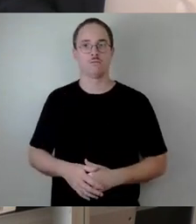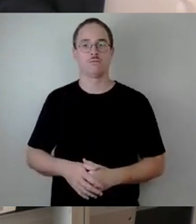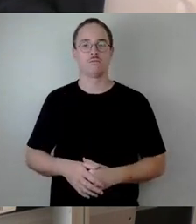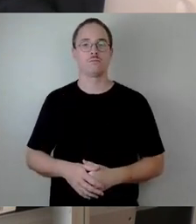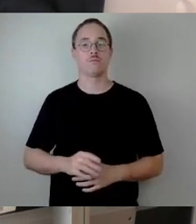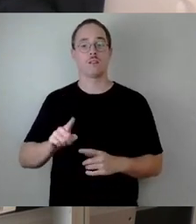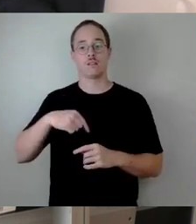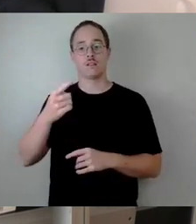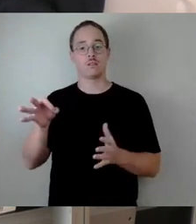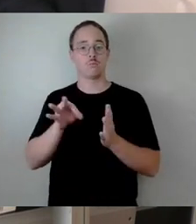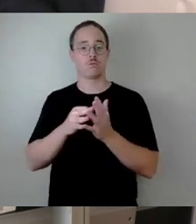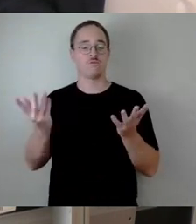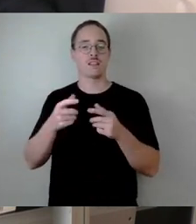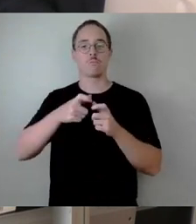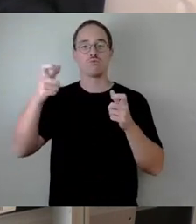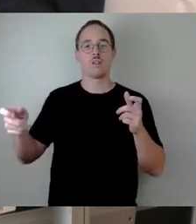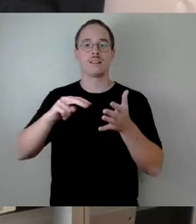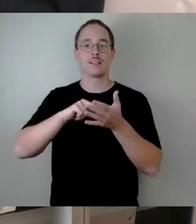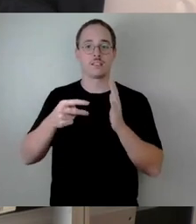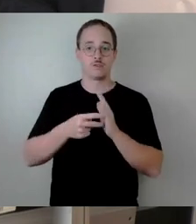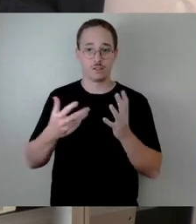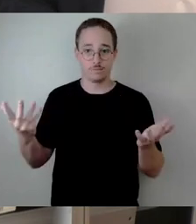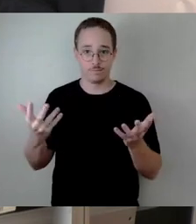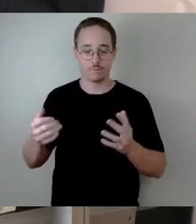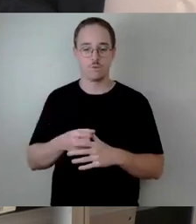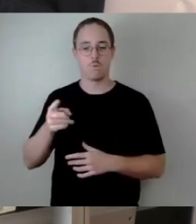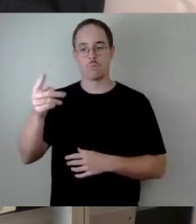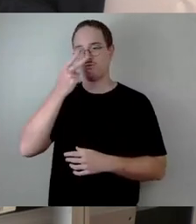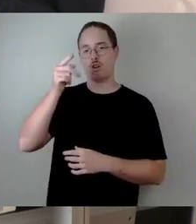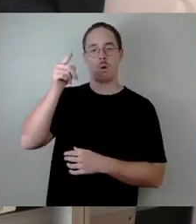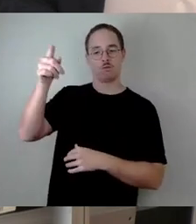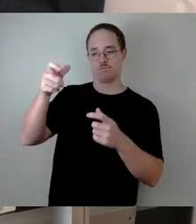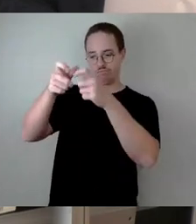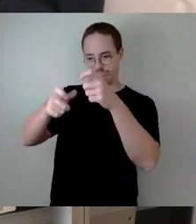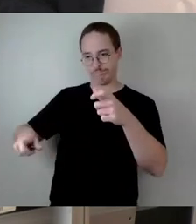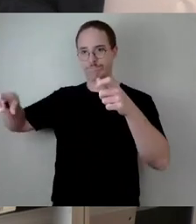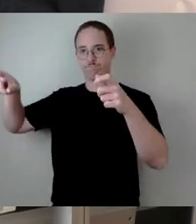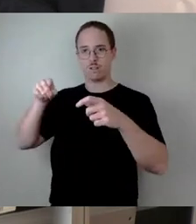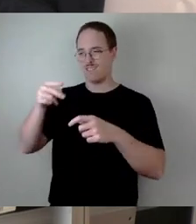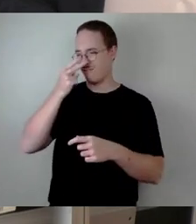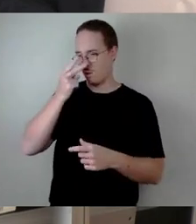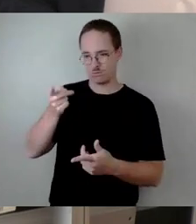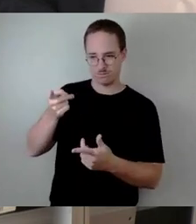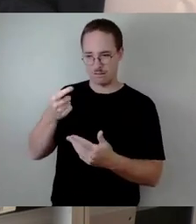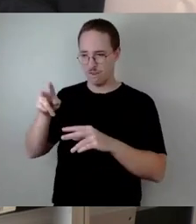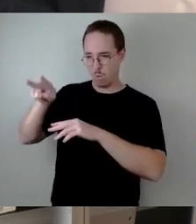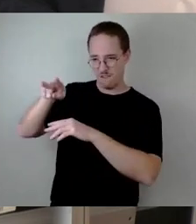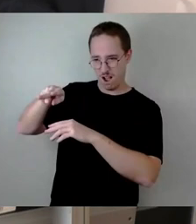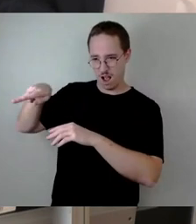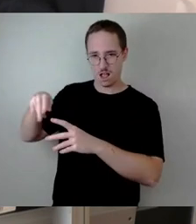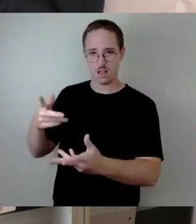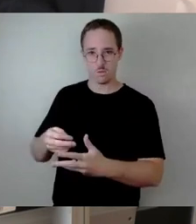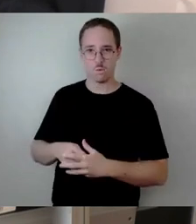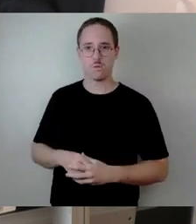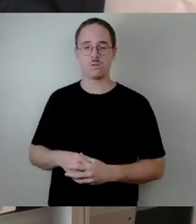Dabei geht es insbesondere darum, das Bauwerk an sich zu bewerten und zu überwachen. Hier ein großer Player ist natürlich das Straßen und